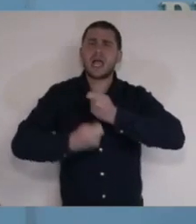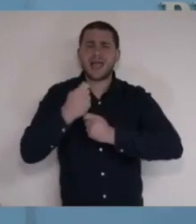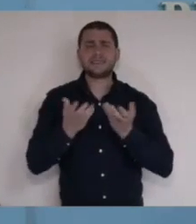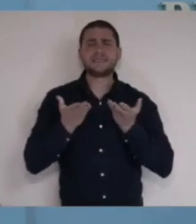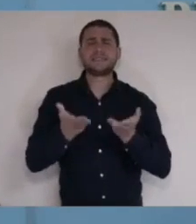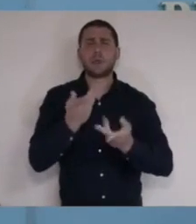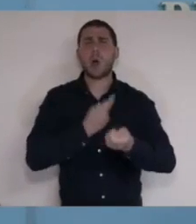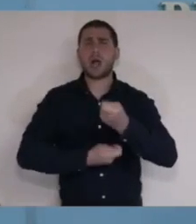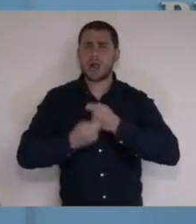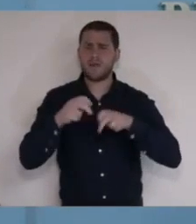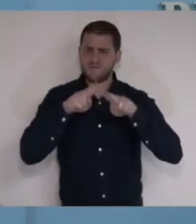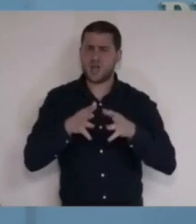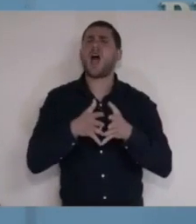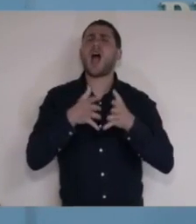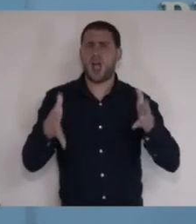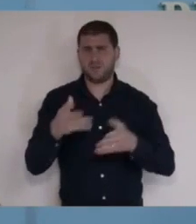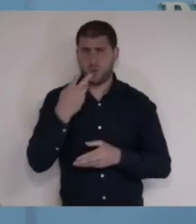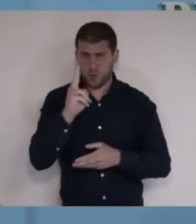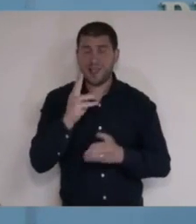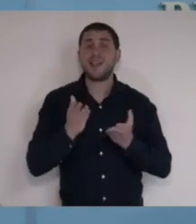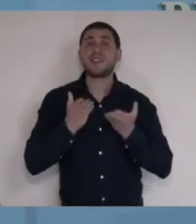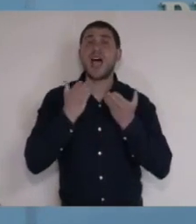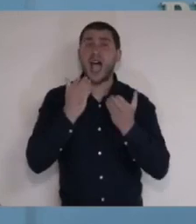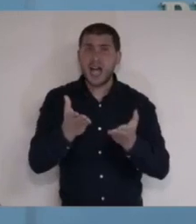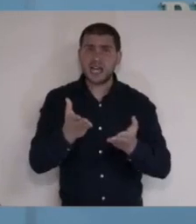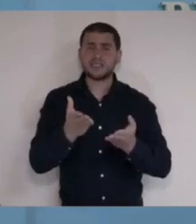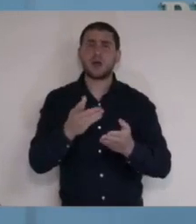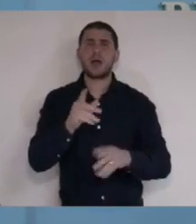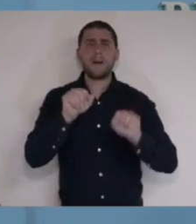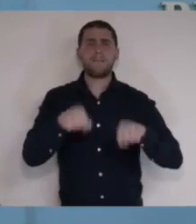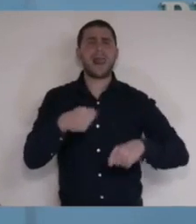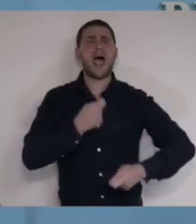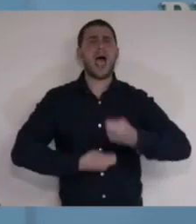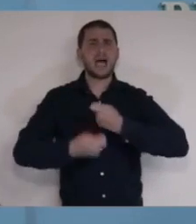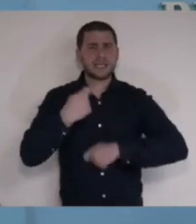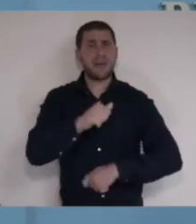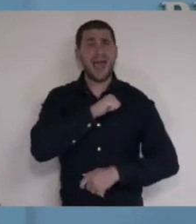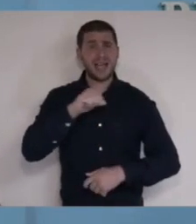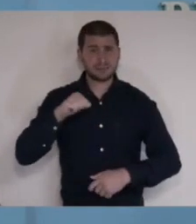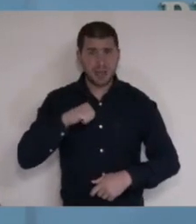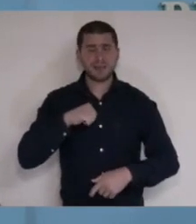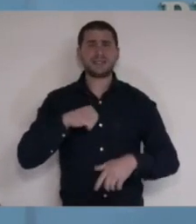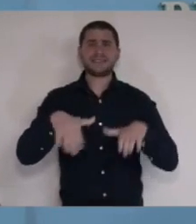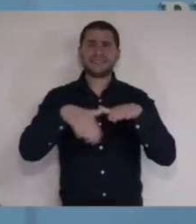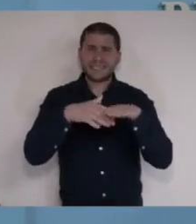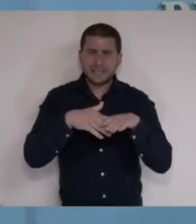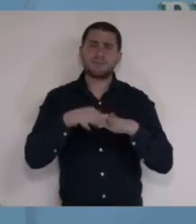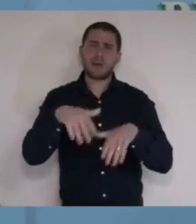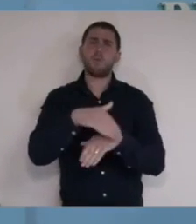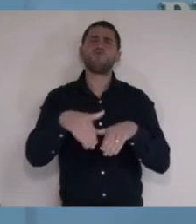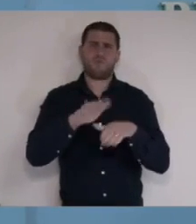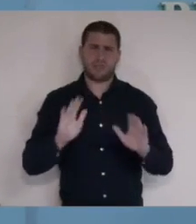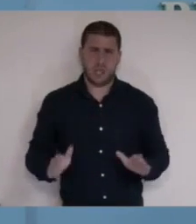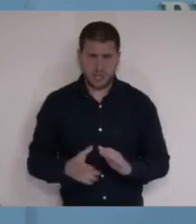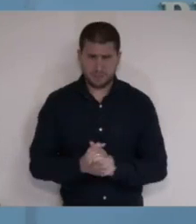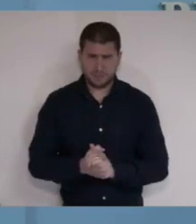סיוע כלכלית נרחבת שתעזור ביד רחבה לבעלי עסקים, לעצמאים, לסכירים, למובטלים.